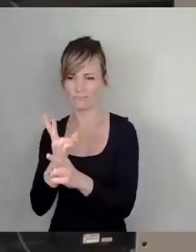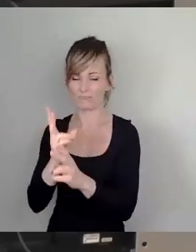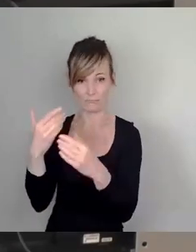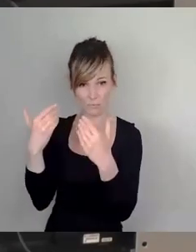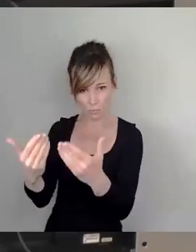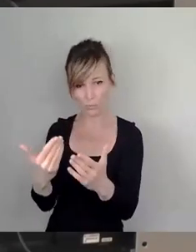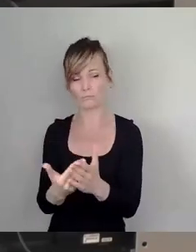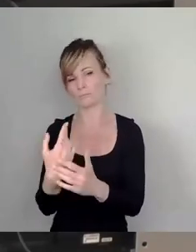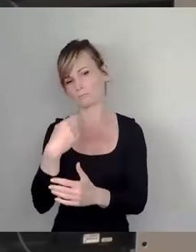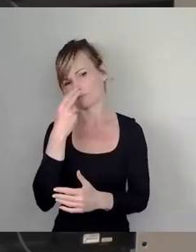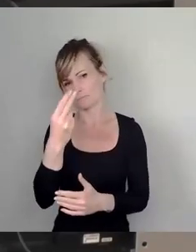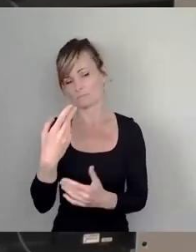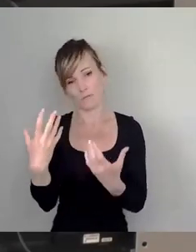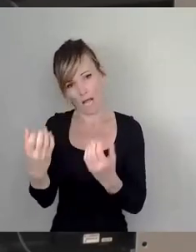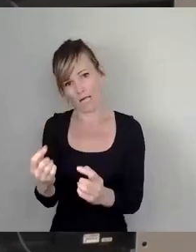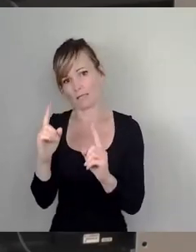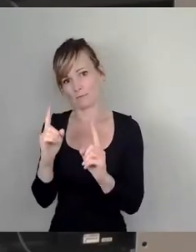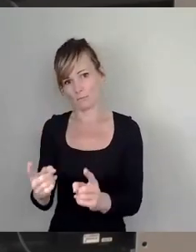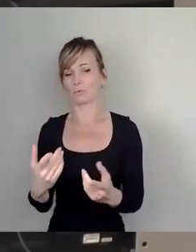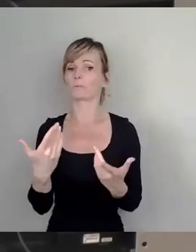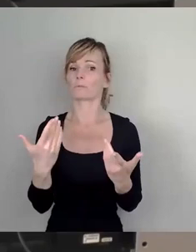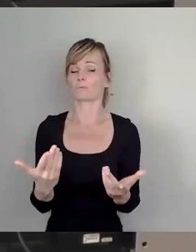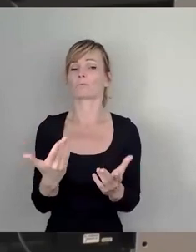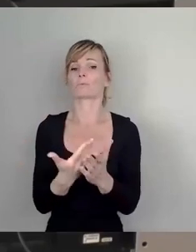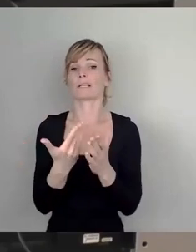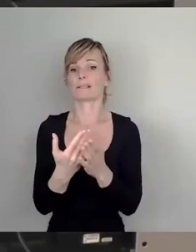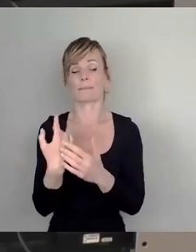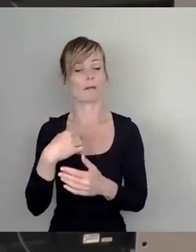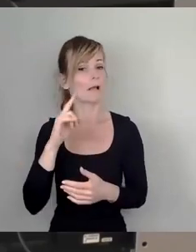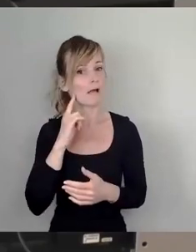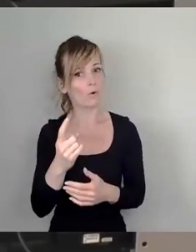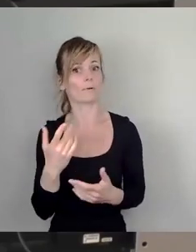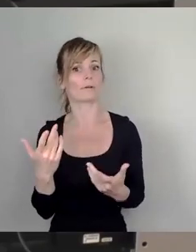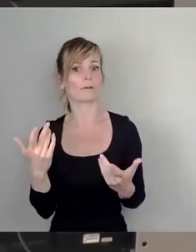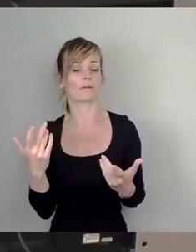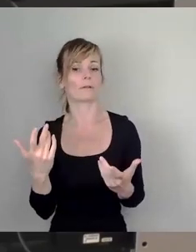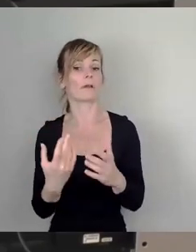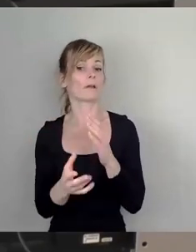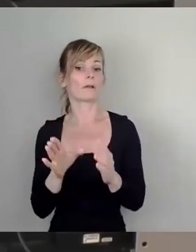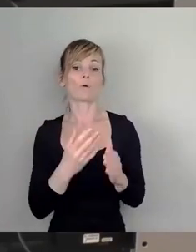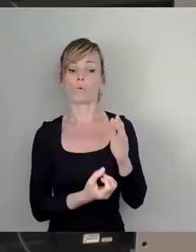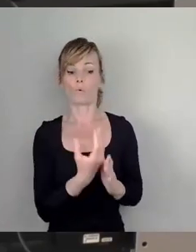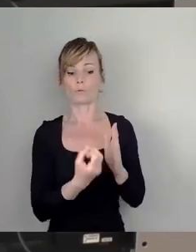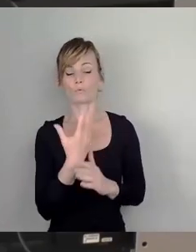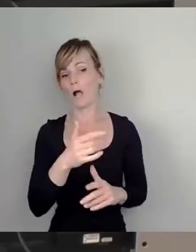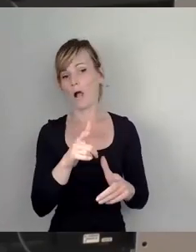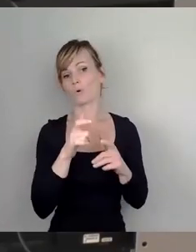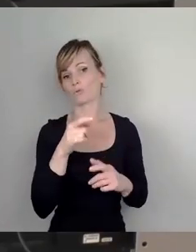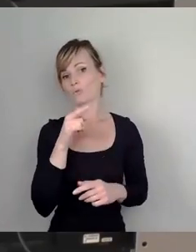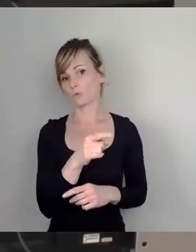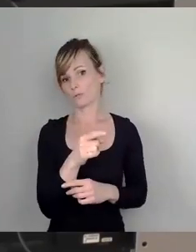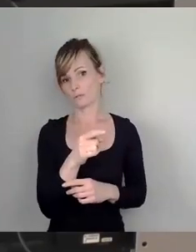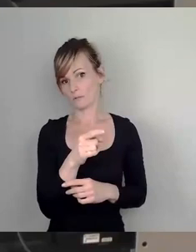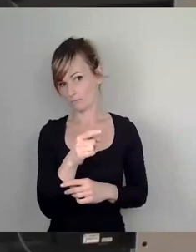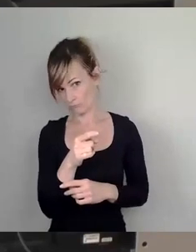was es zu erhalten gilt. Und da haben wir, glaube ich, mit dem Kulturausschussbeschluss,